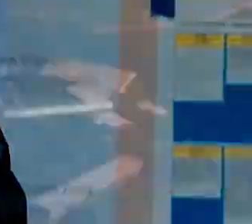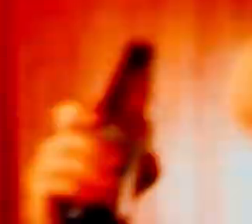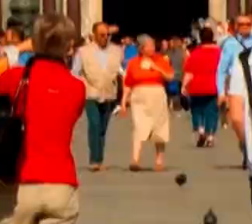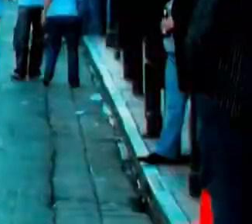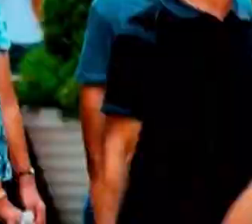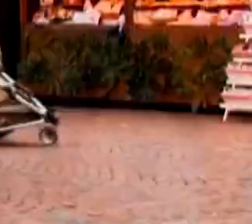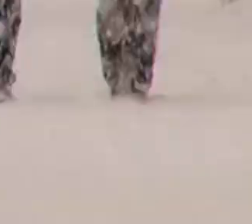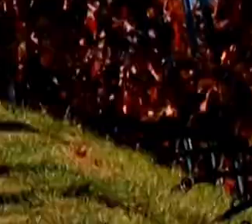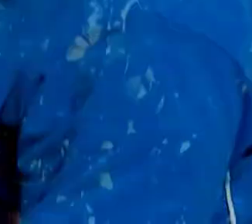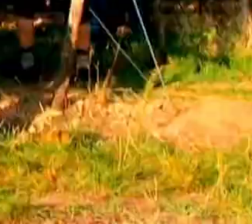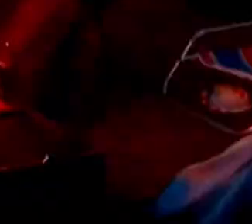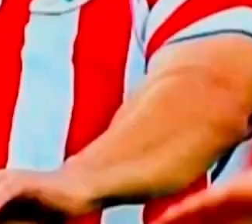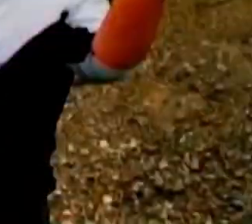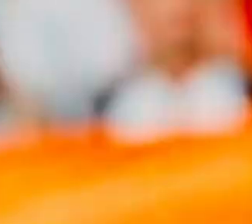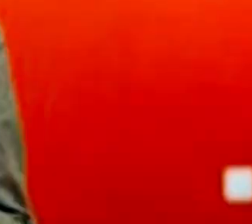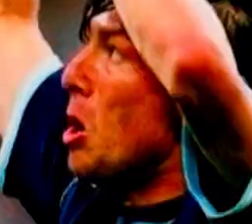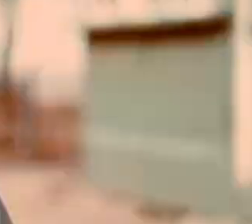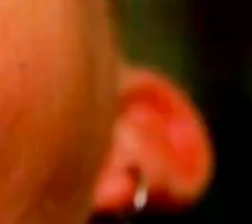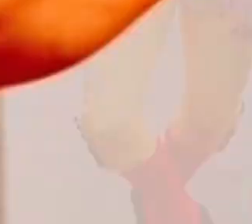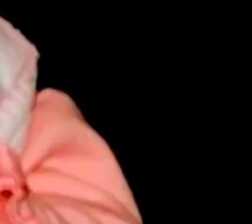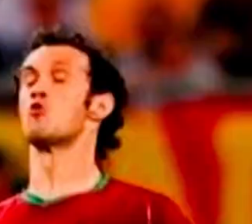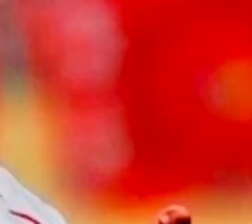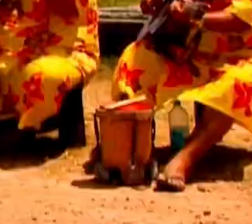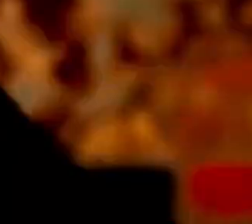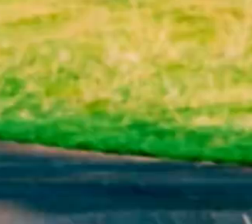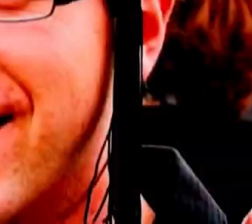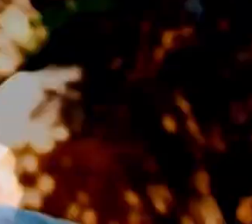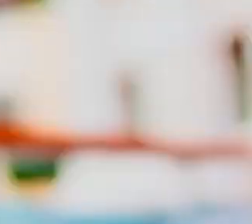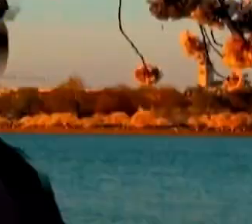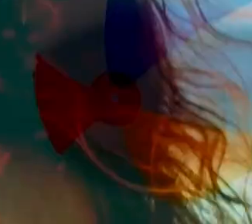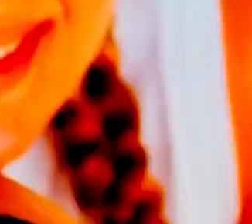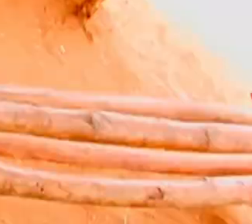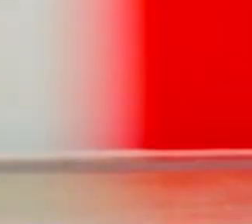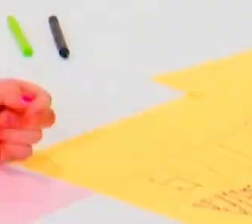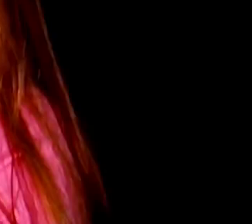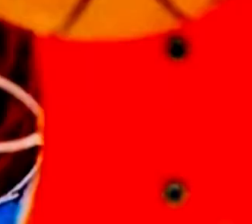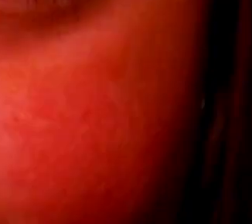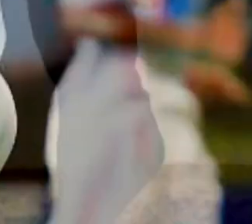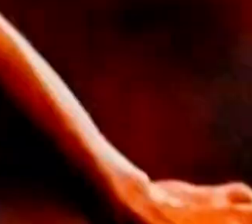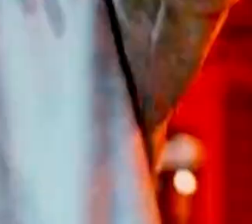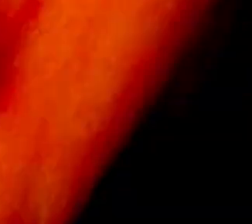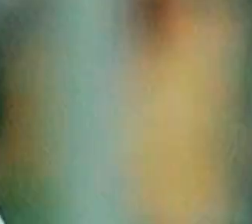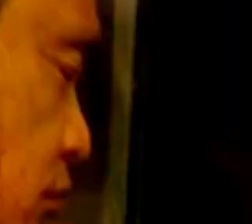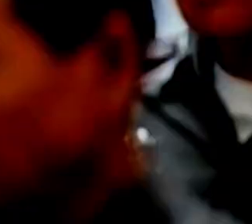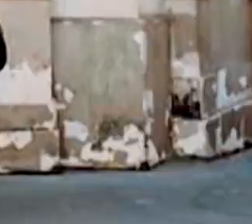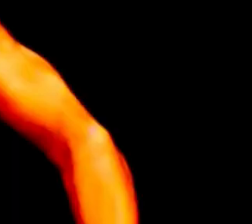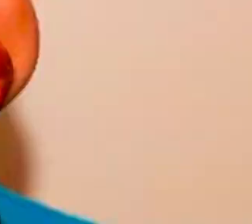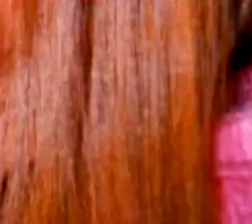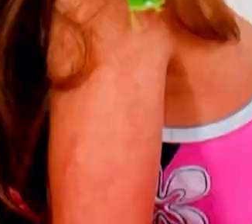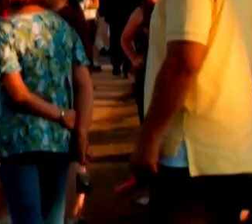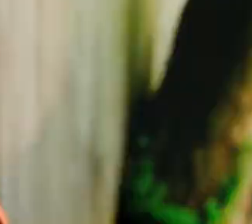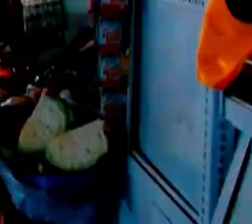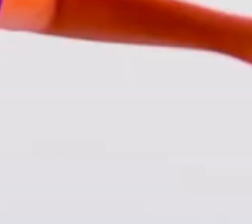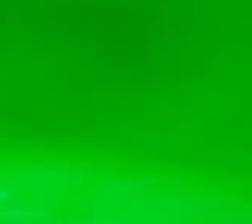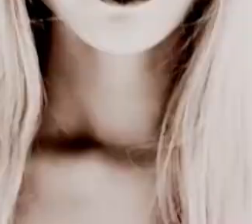sfotografowani. Mam inny materiał, którego wam tutaj nie będę prezentował, który jest zlepkiem